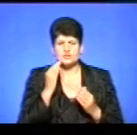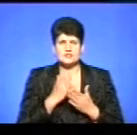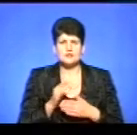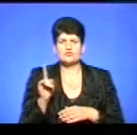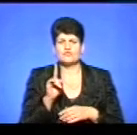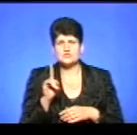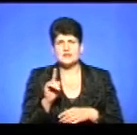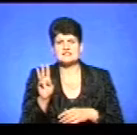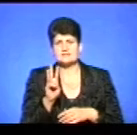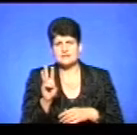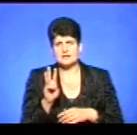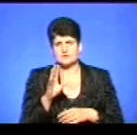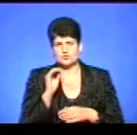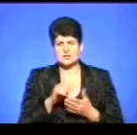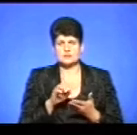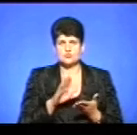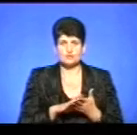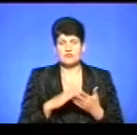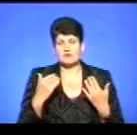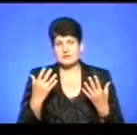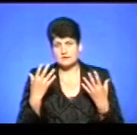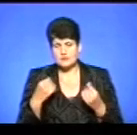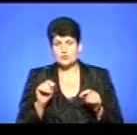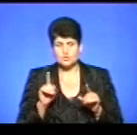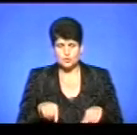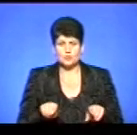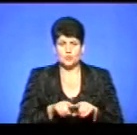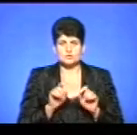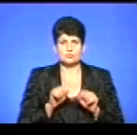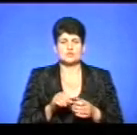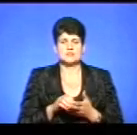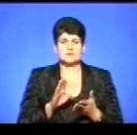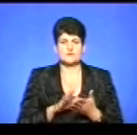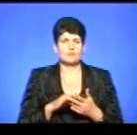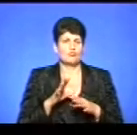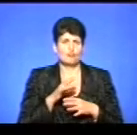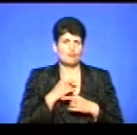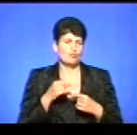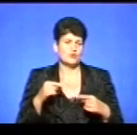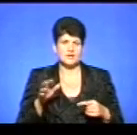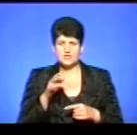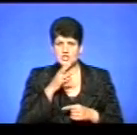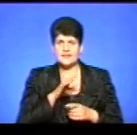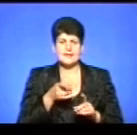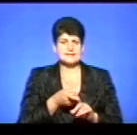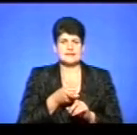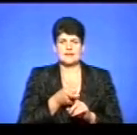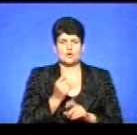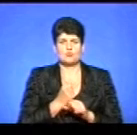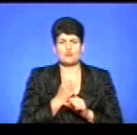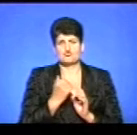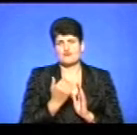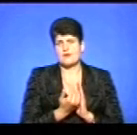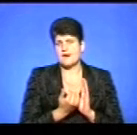першій ночі, і в третій ночі люди реєструють, і на вихідних. Тобто, петицію можна зареєструвати в будь-який час, незалежності від робочого